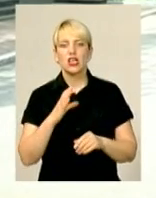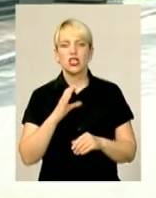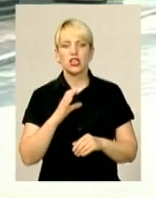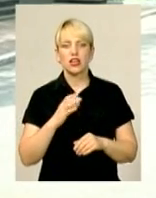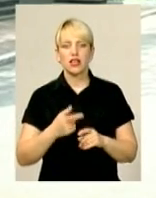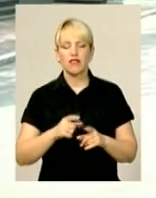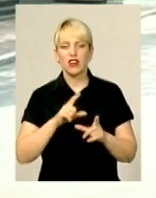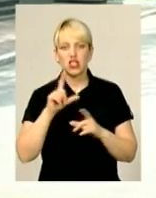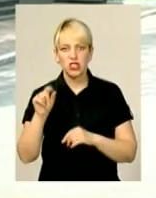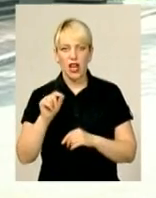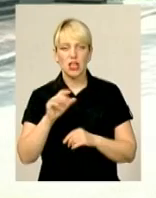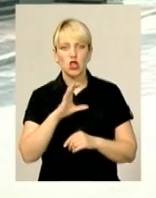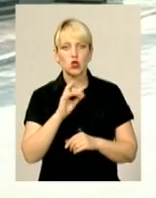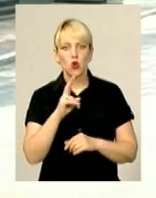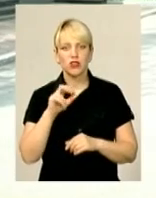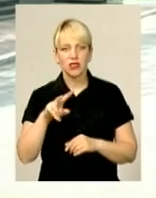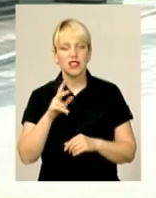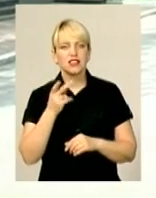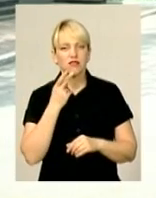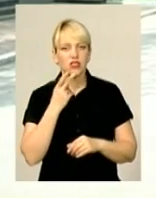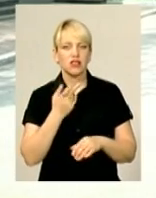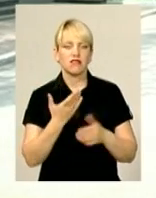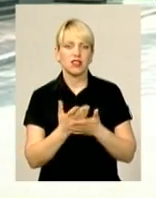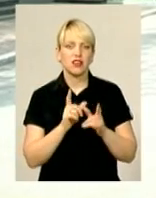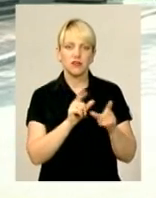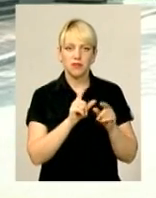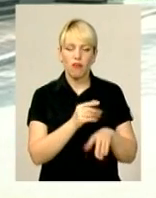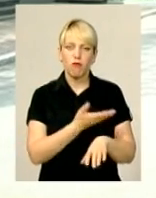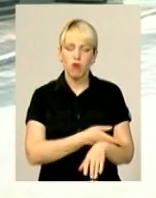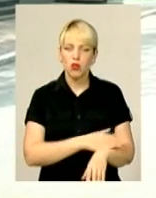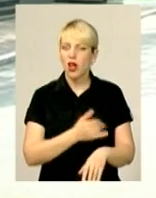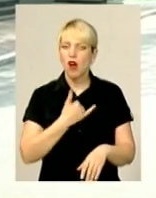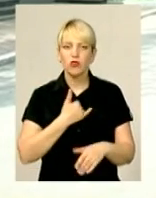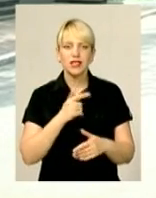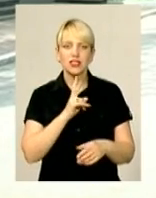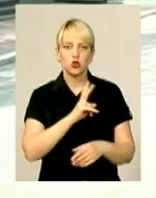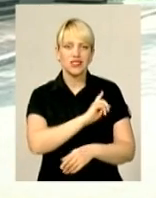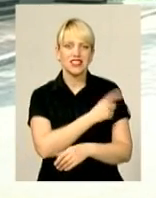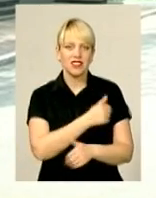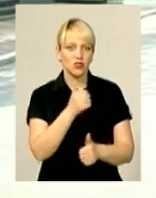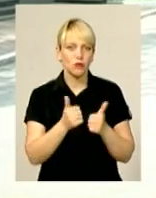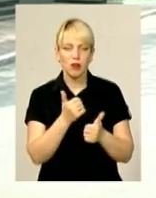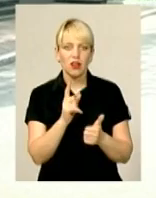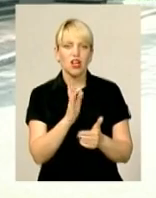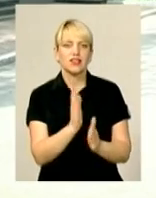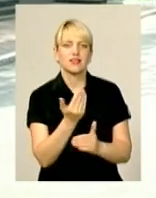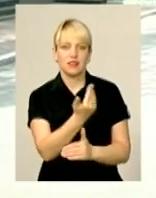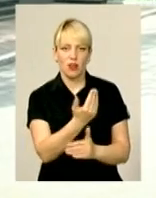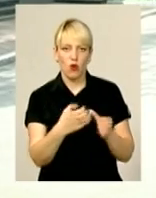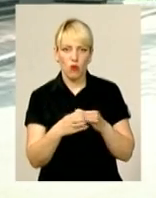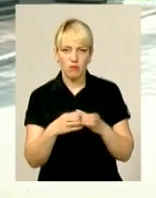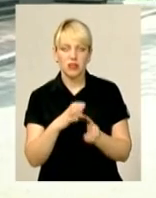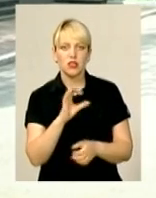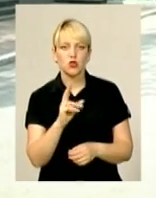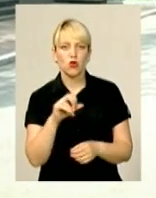-ліг, «Соків» виїжджає в Польщу на ігри, на спарінги. А в нас із сильних суперників тільки команда «Соків». Врешта команд, на